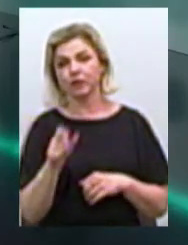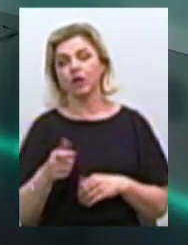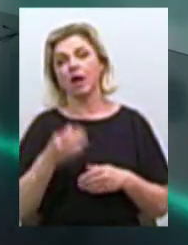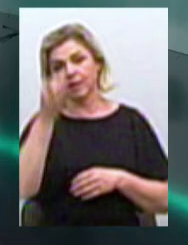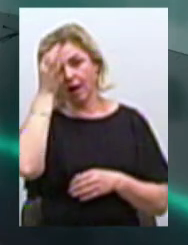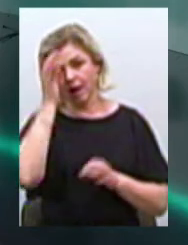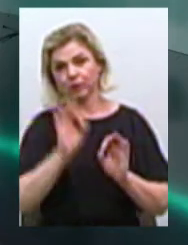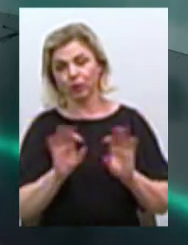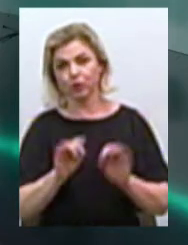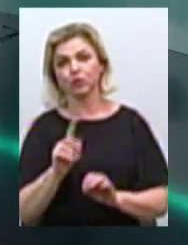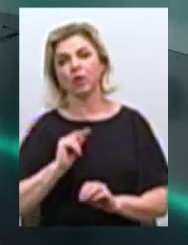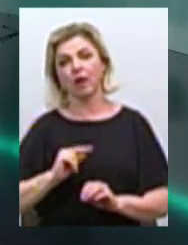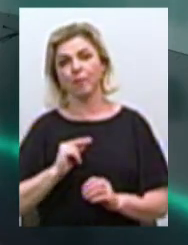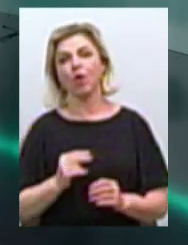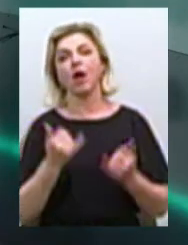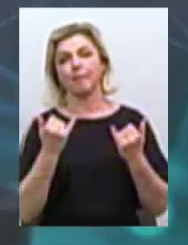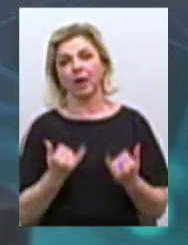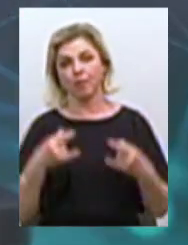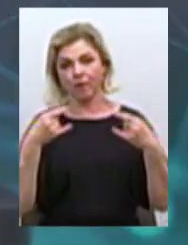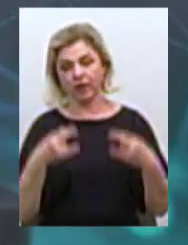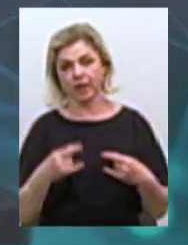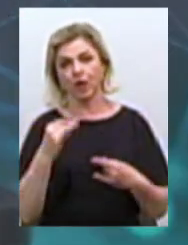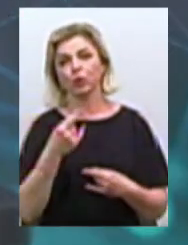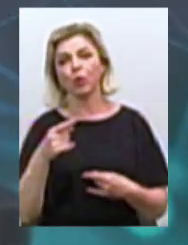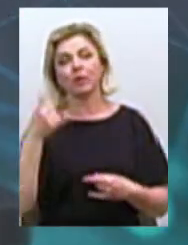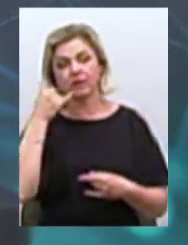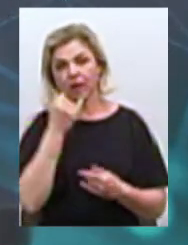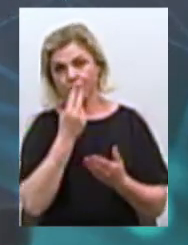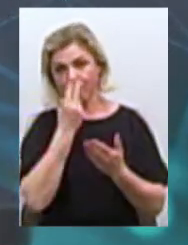прямому ефірі. Наш контакт на телефон 76 92 33.